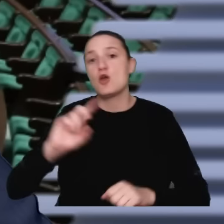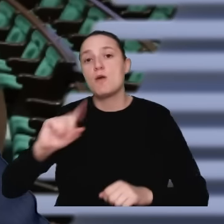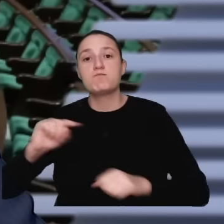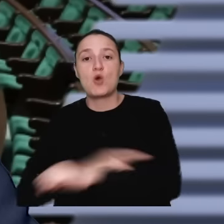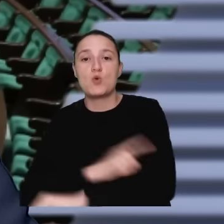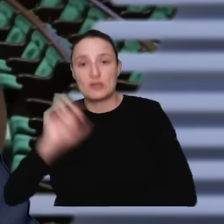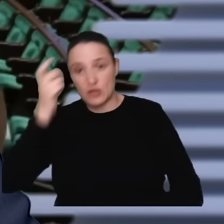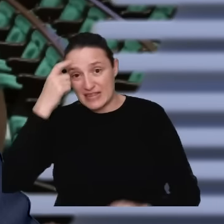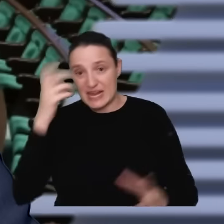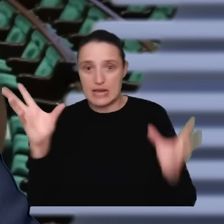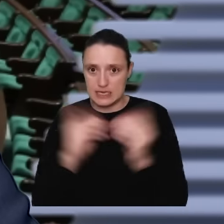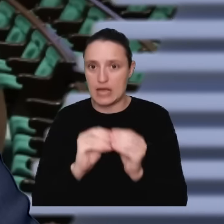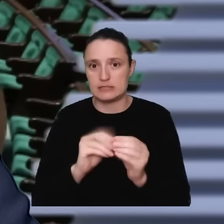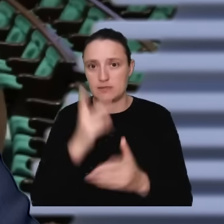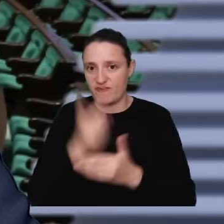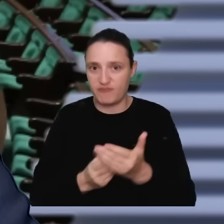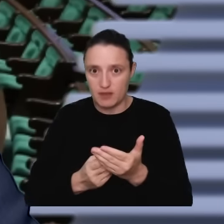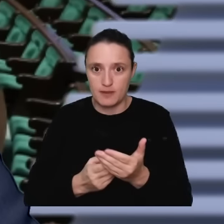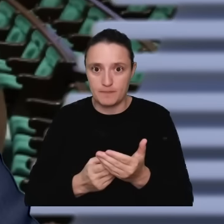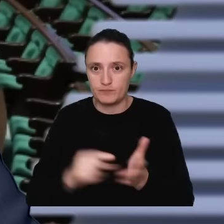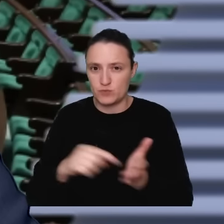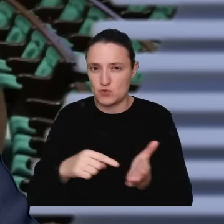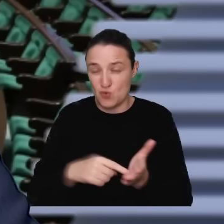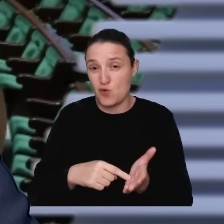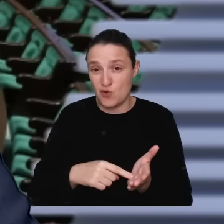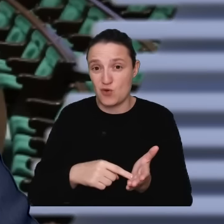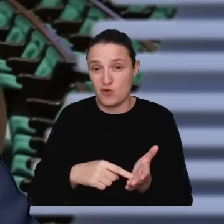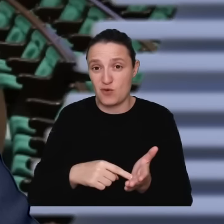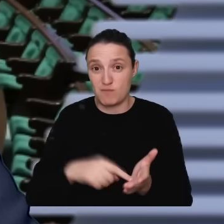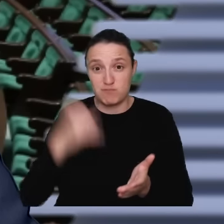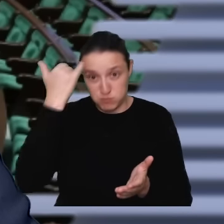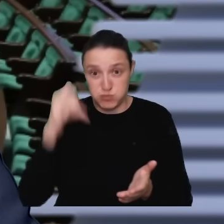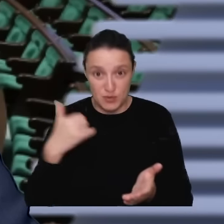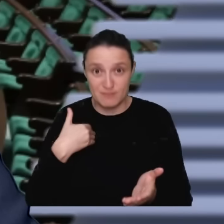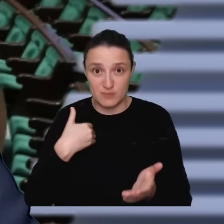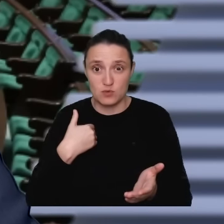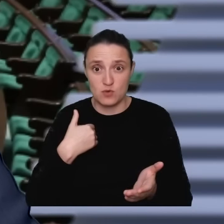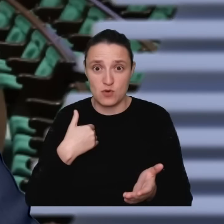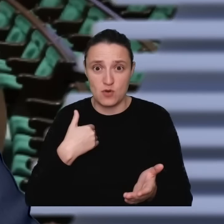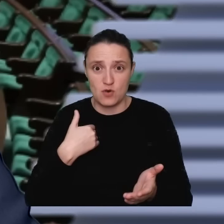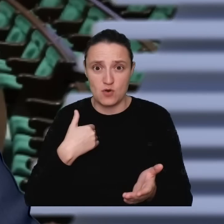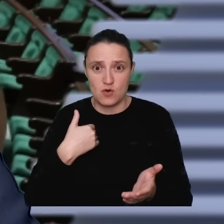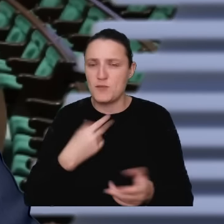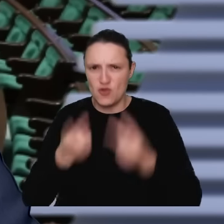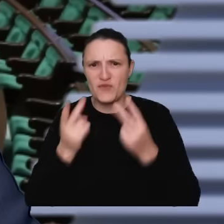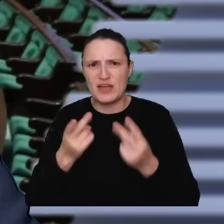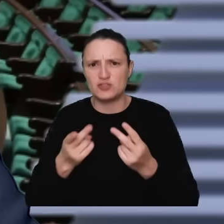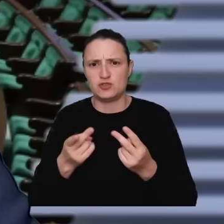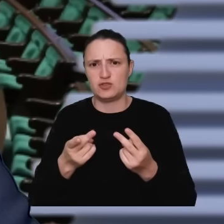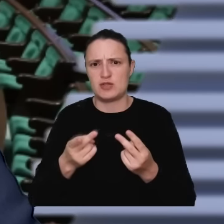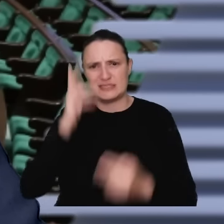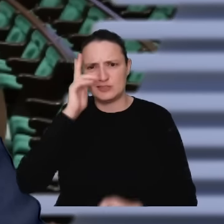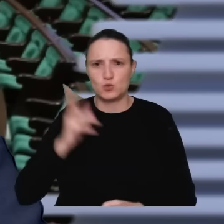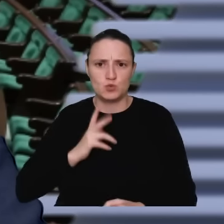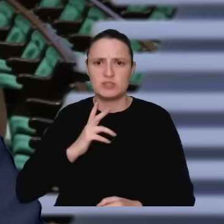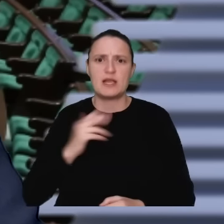prokuratura, że te dwa szczególnie, o szczególnym znaczeniu instytucje zostały